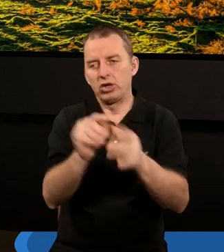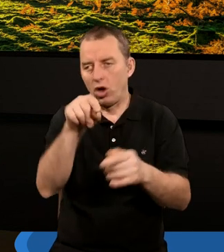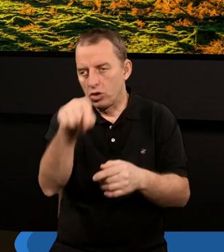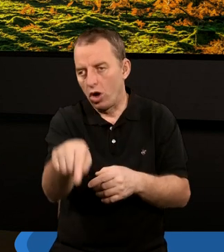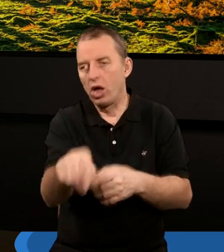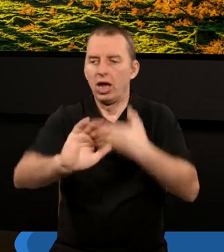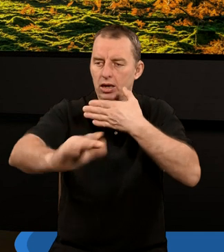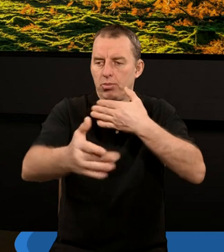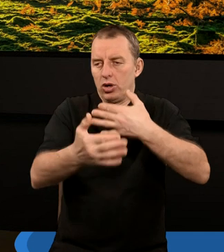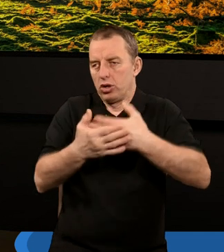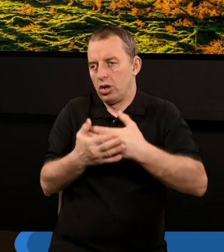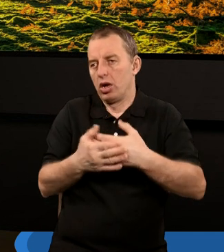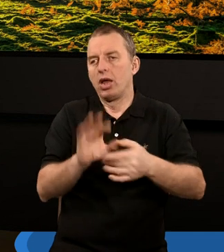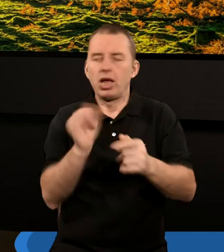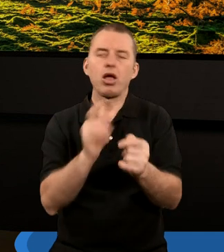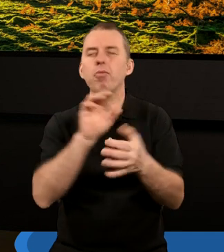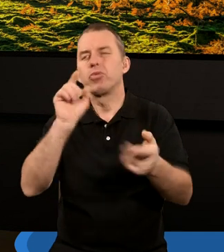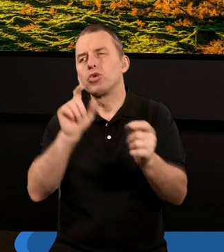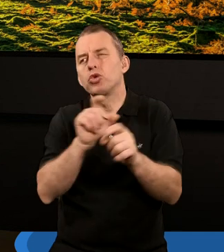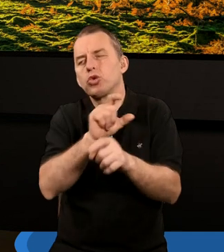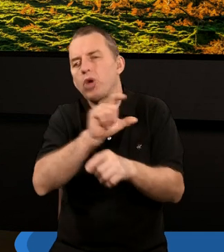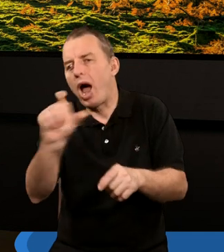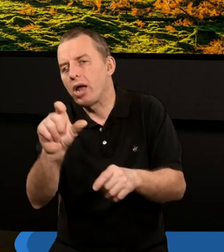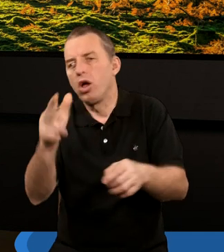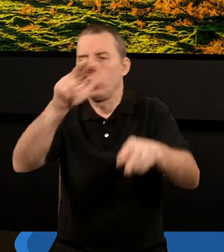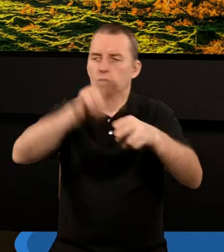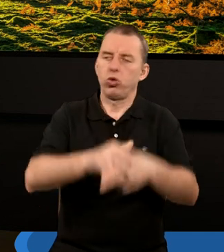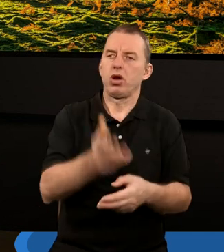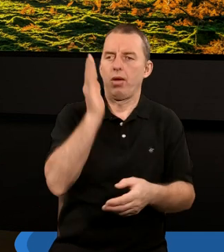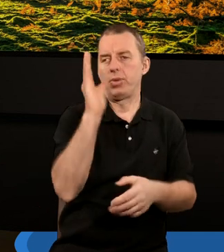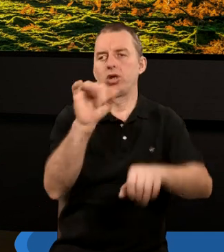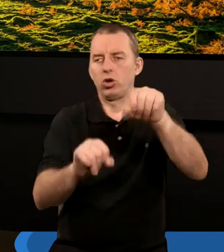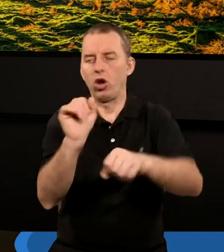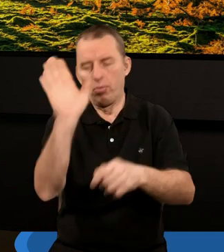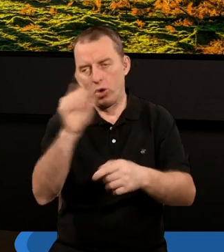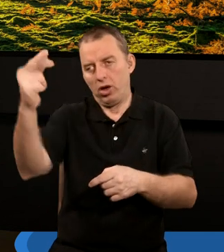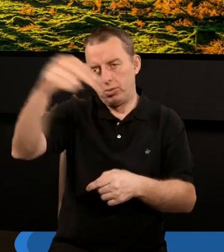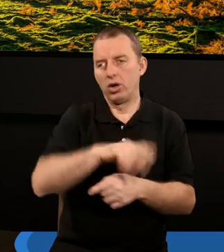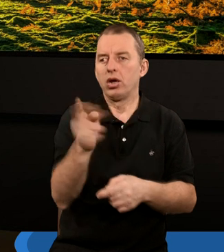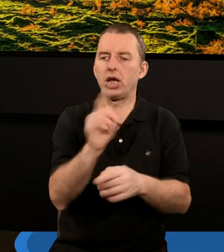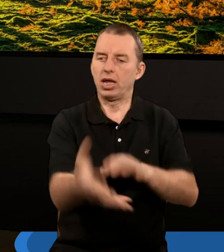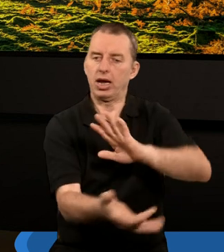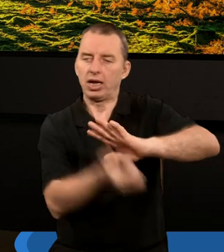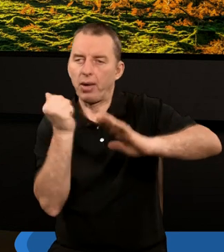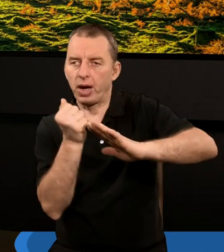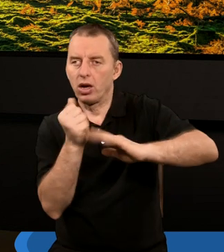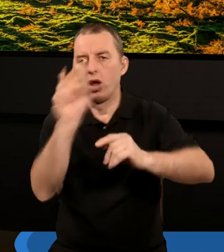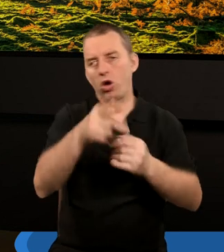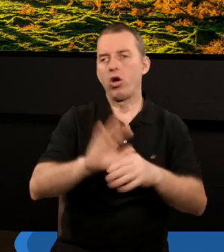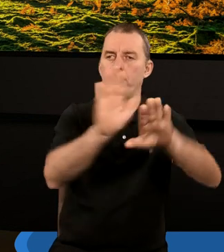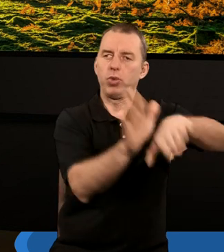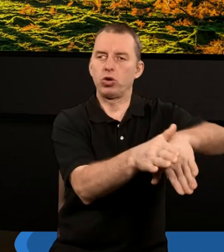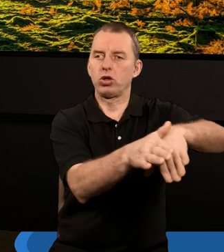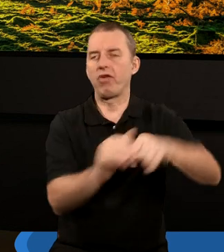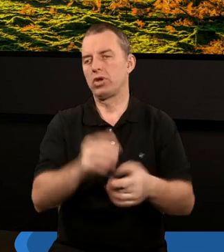właśnie zbliża się do jakiegoś punktu, gdzie odbędzie się sąd, po którym Pan przyjdzie i będzie wiedział, kogo zabrać, a kogo